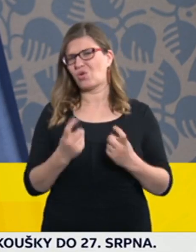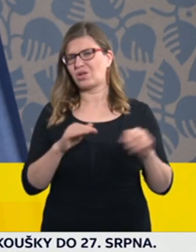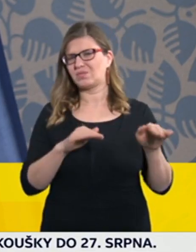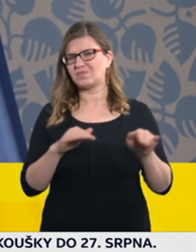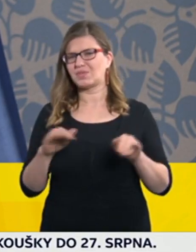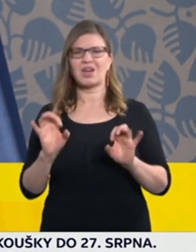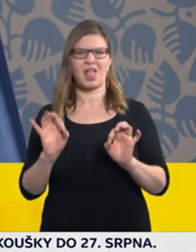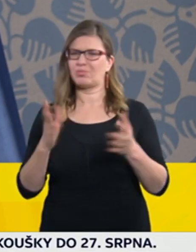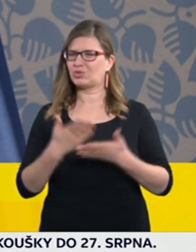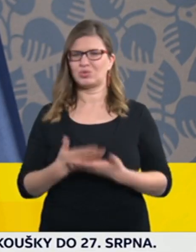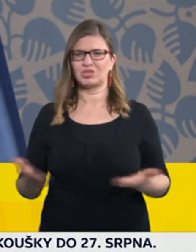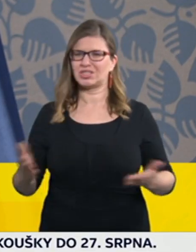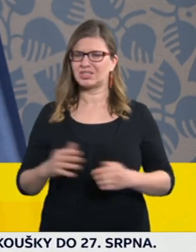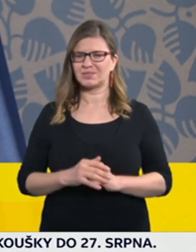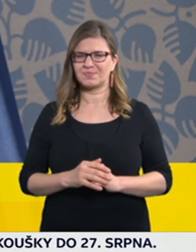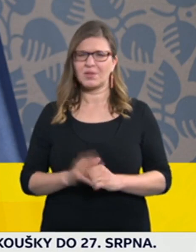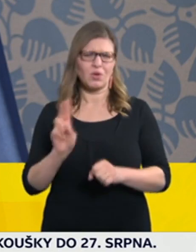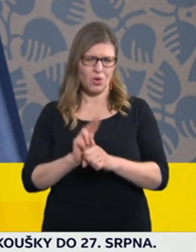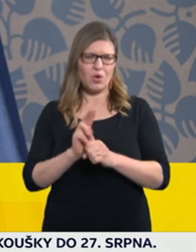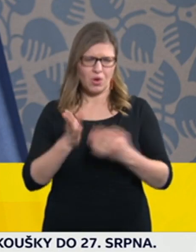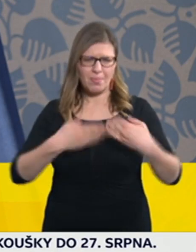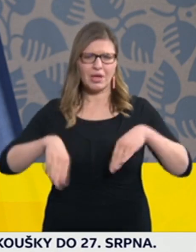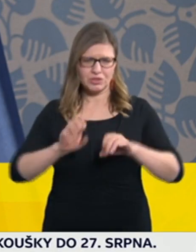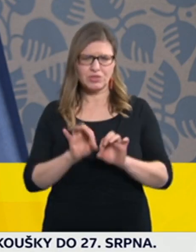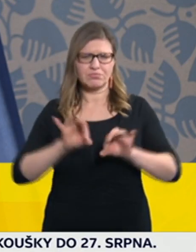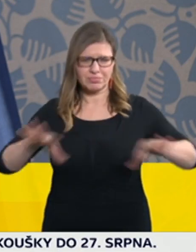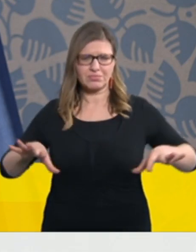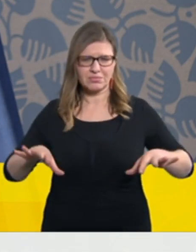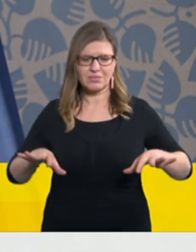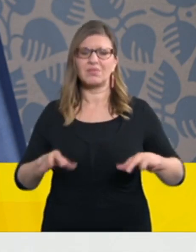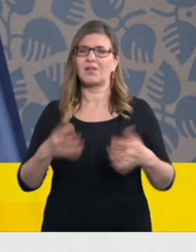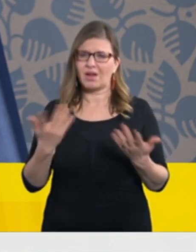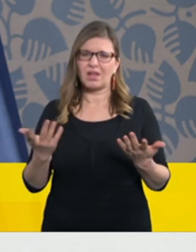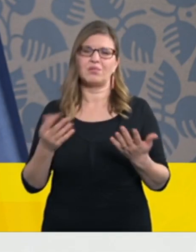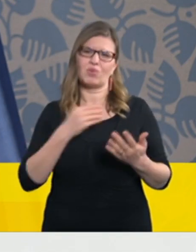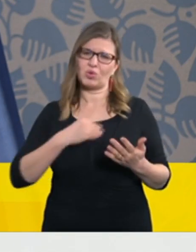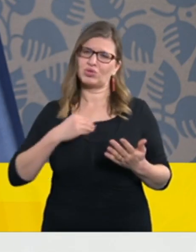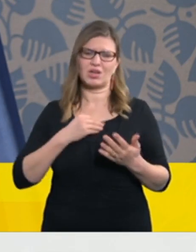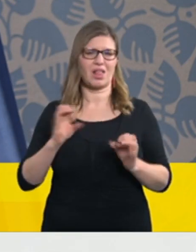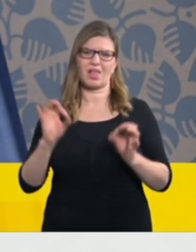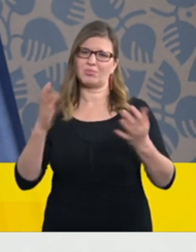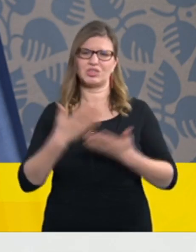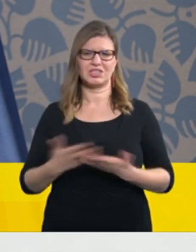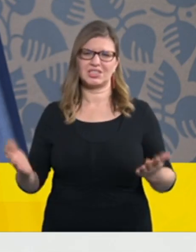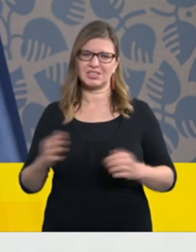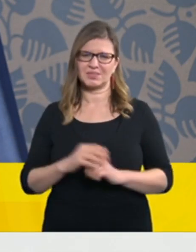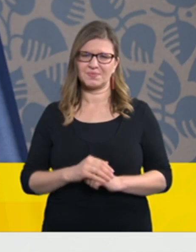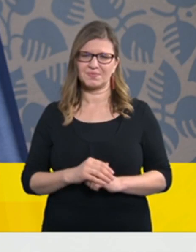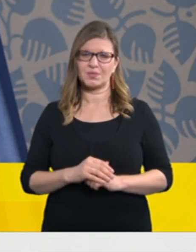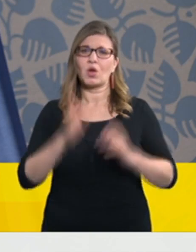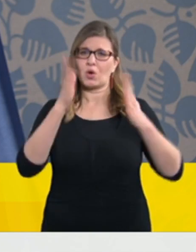platí stále stejná opatření, která jsou vlastně v platnosti od Vánoc. Pořád je v